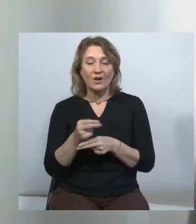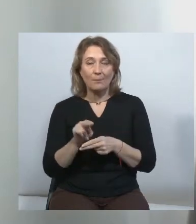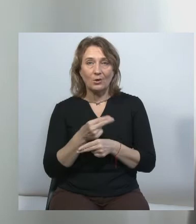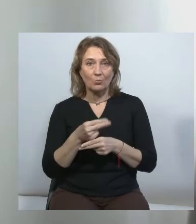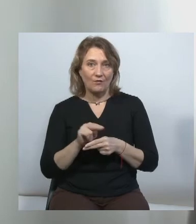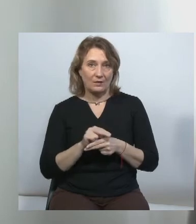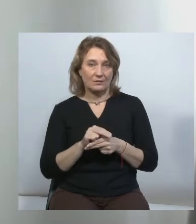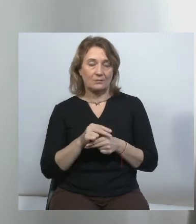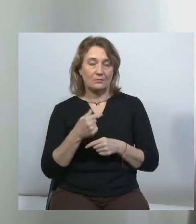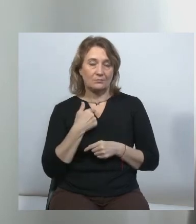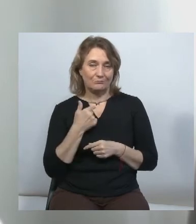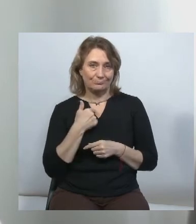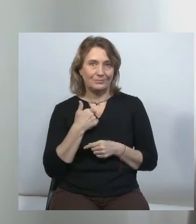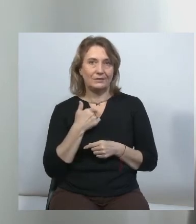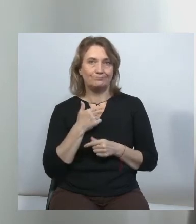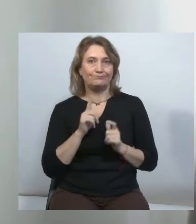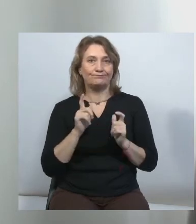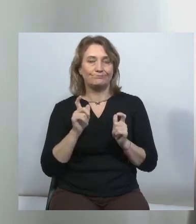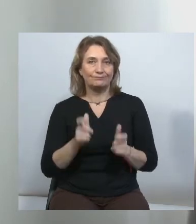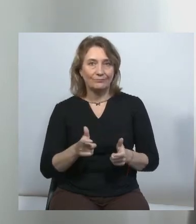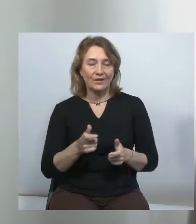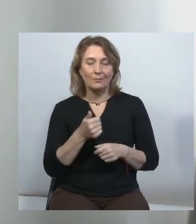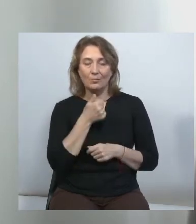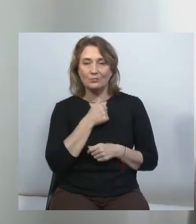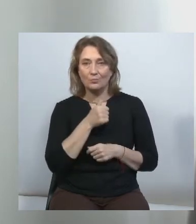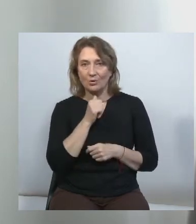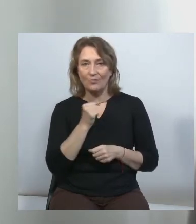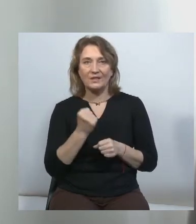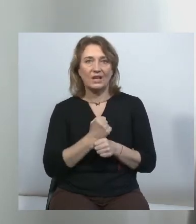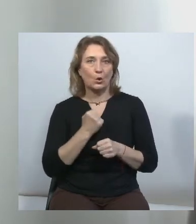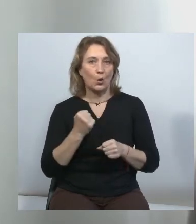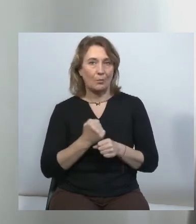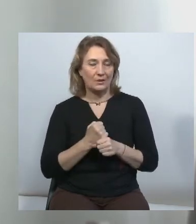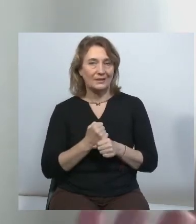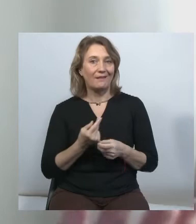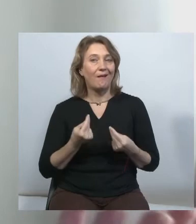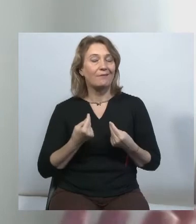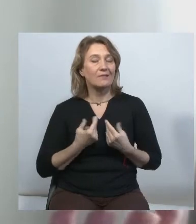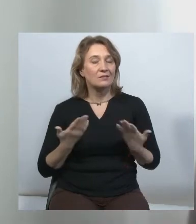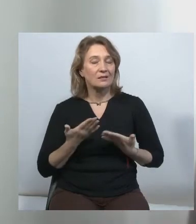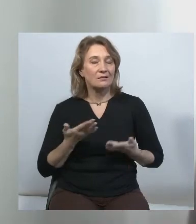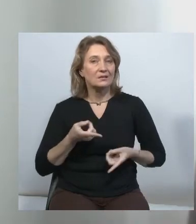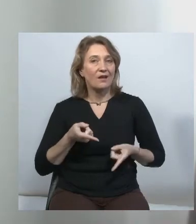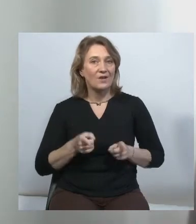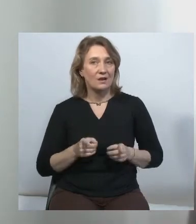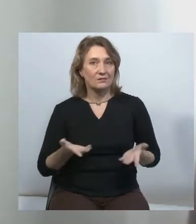просто йдемо на експеримент. Ми будемо спробувати їх робити. Але чи дасть це якийсь ефект,